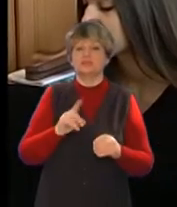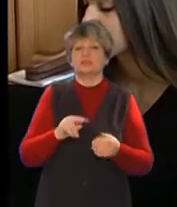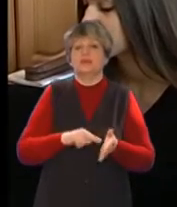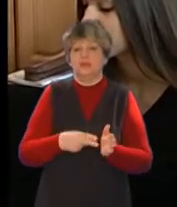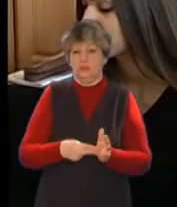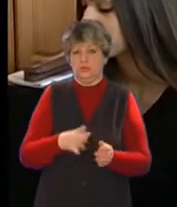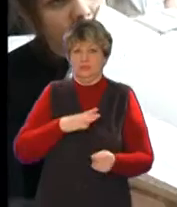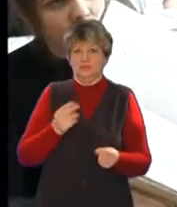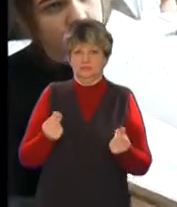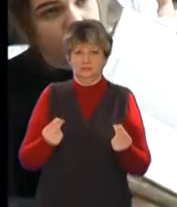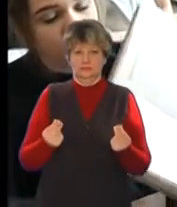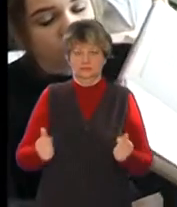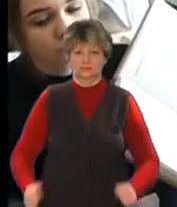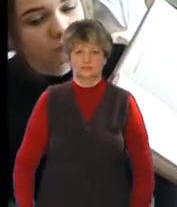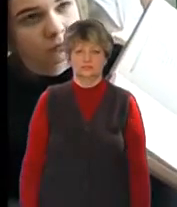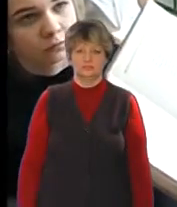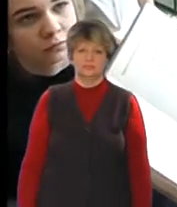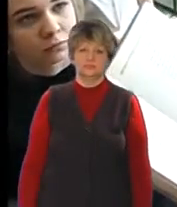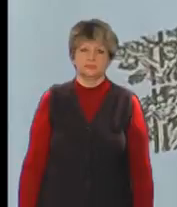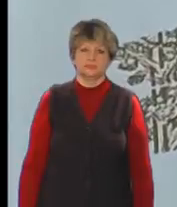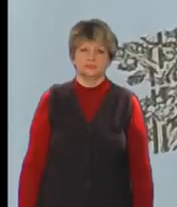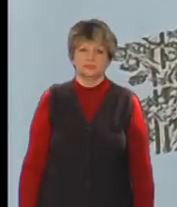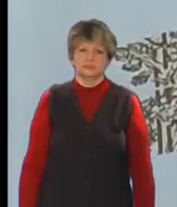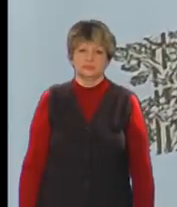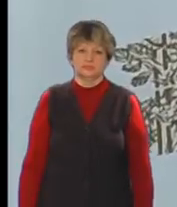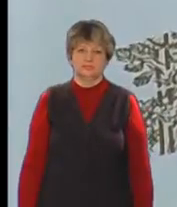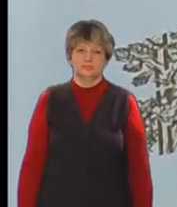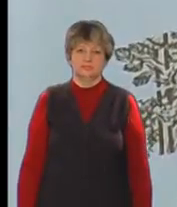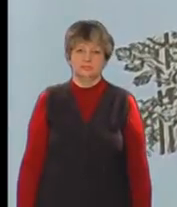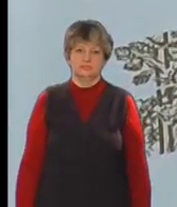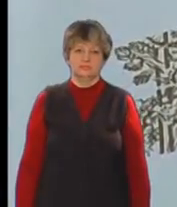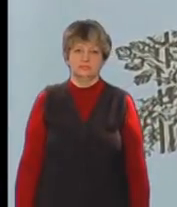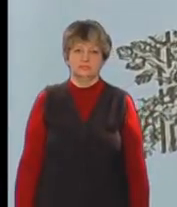зекономити. Вікторія Будевіцька, Олександр Кулик, Олександр Костирко, Черкаська служба новин.